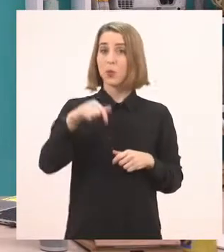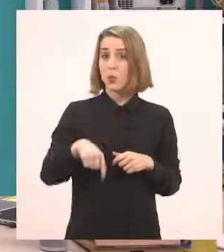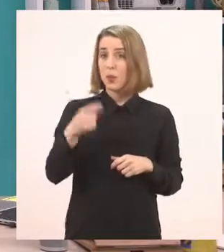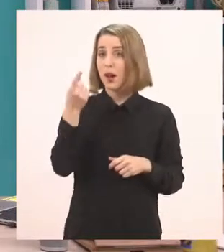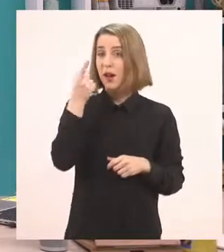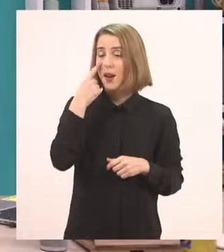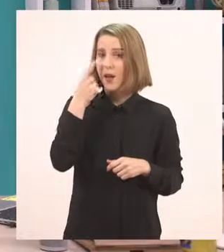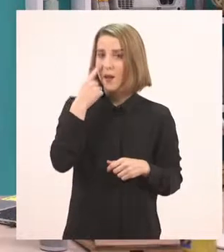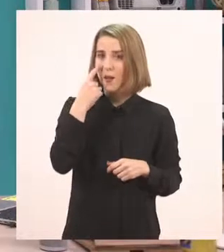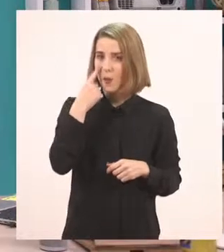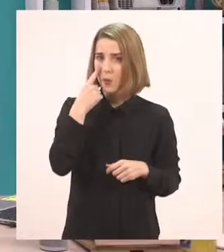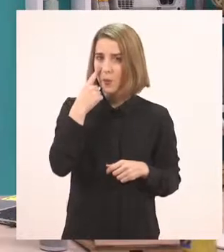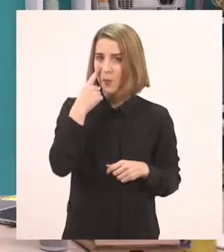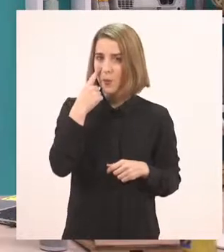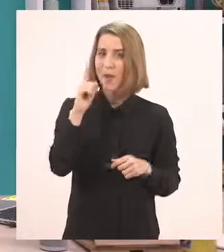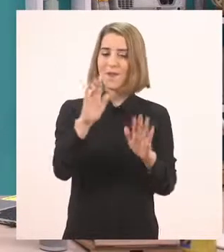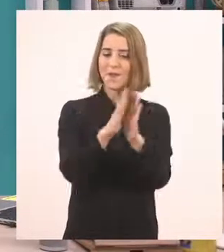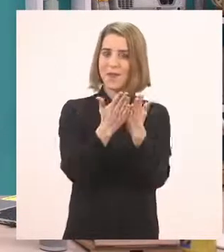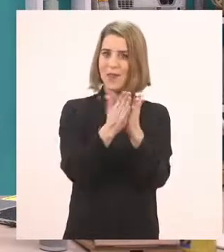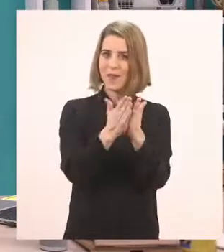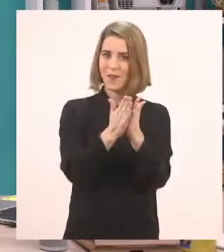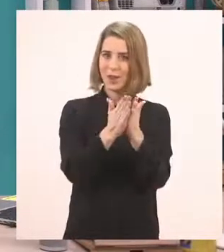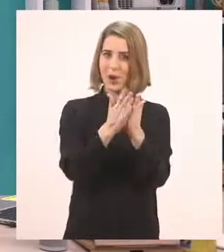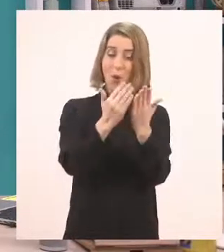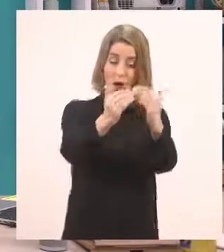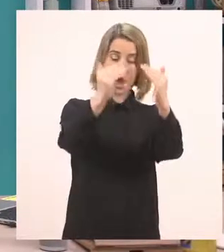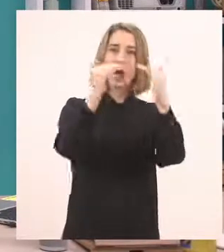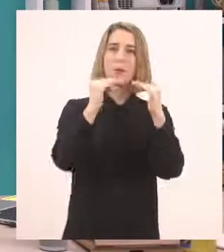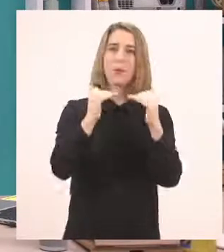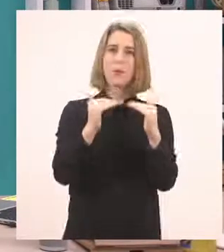δούμε στο βιβλίο μας από κάτω.